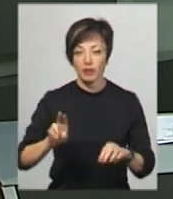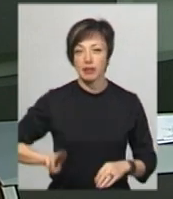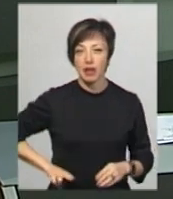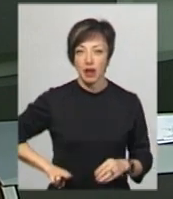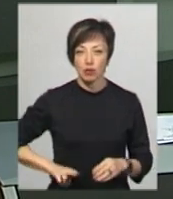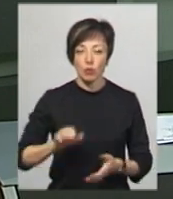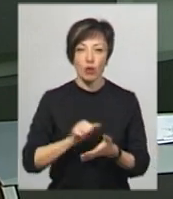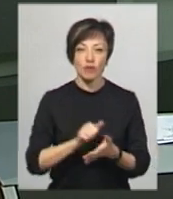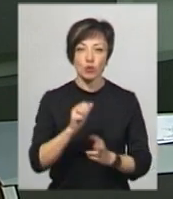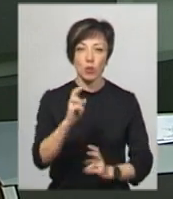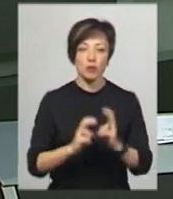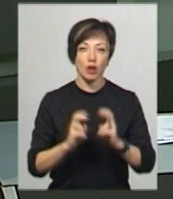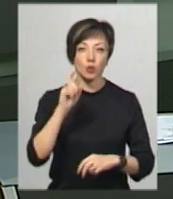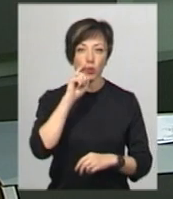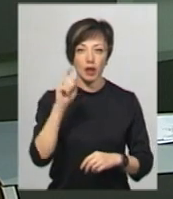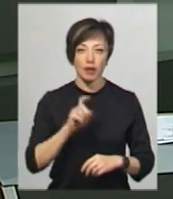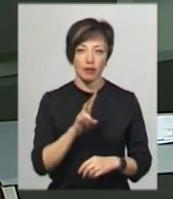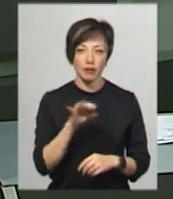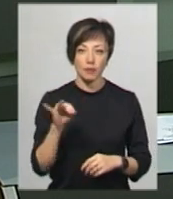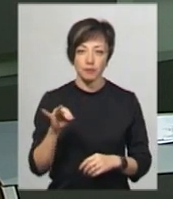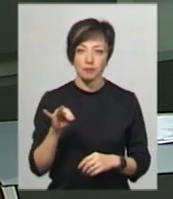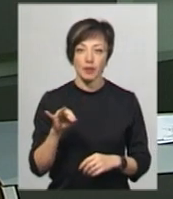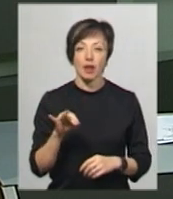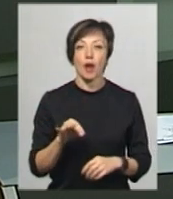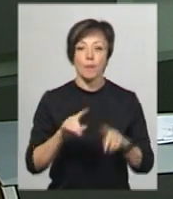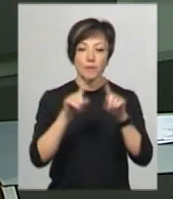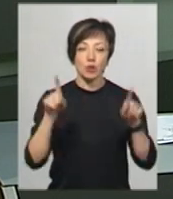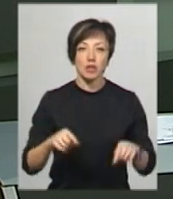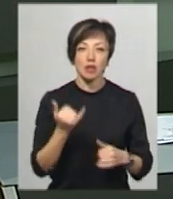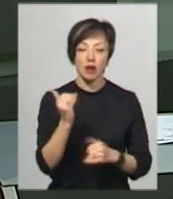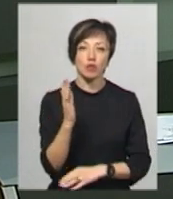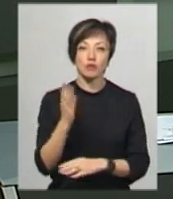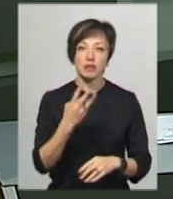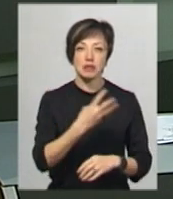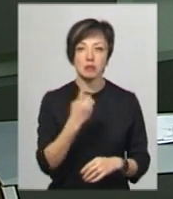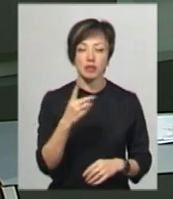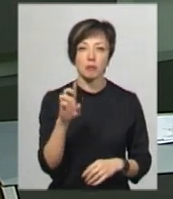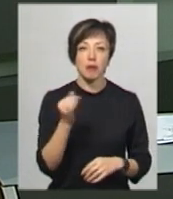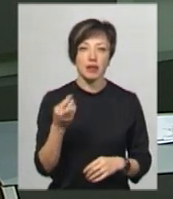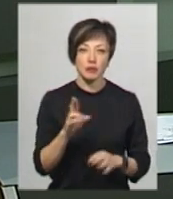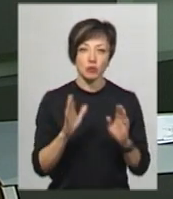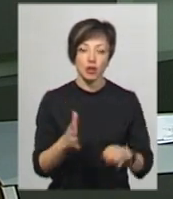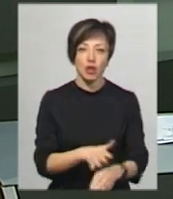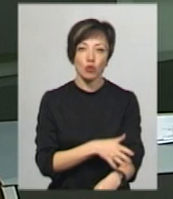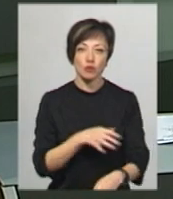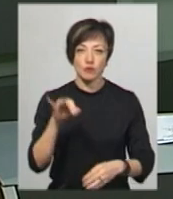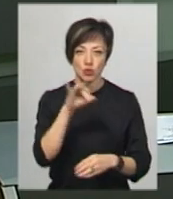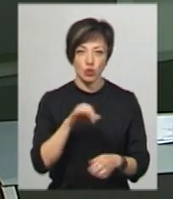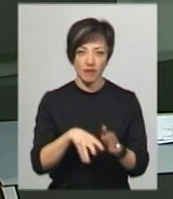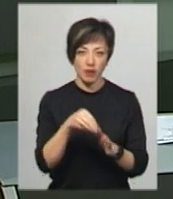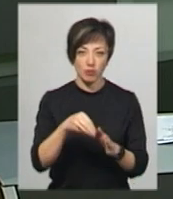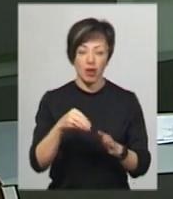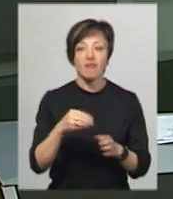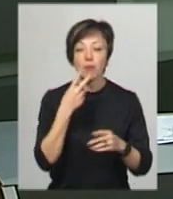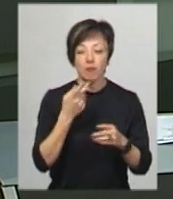поліграфічного комбінату Україна Юрій Онищенко. Бюлетень для голосування 31 березня буде найдовшим в історії виборів в